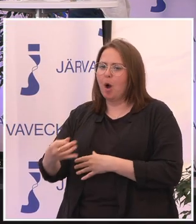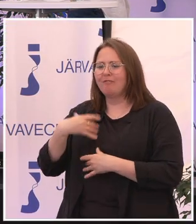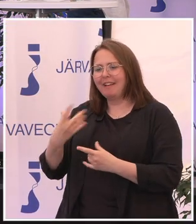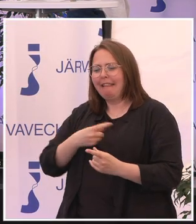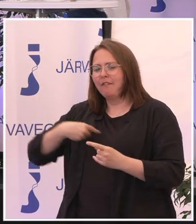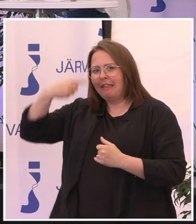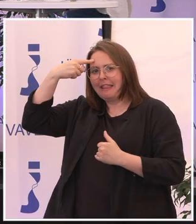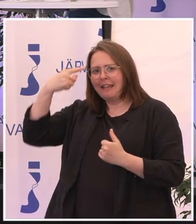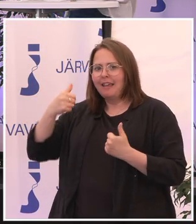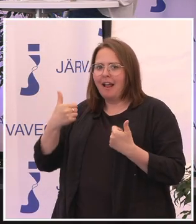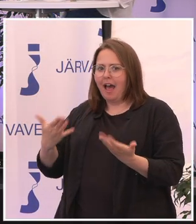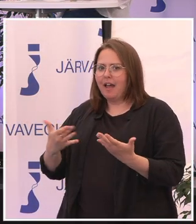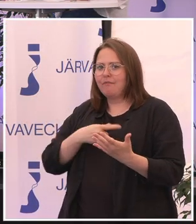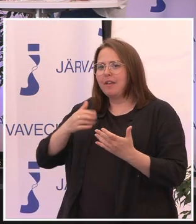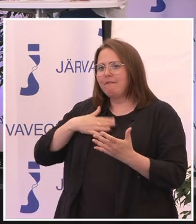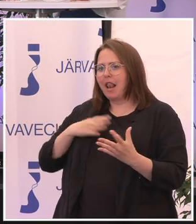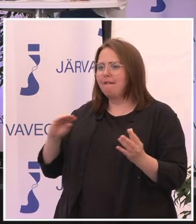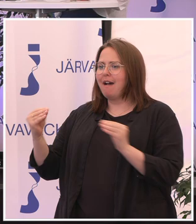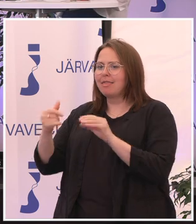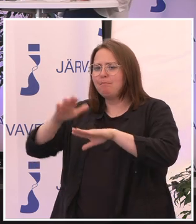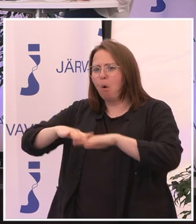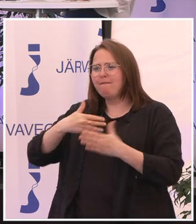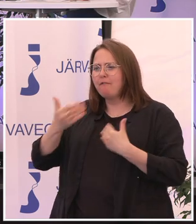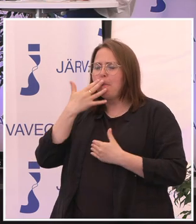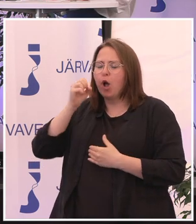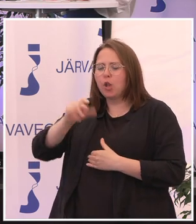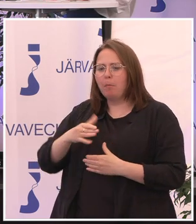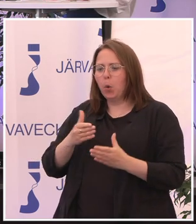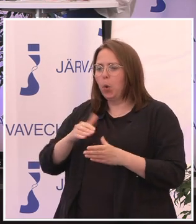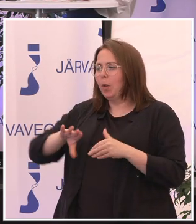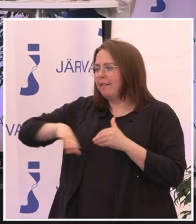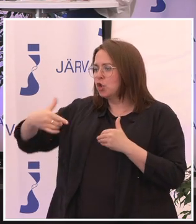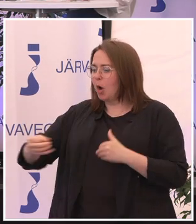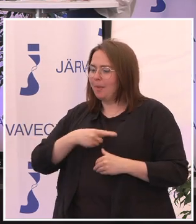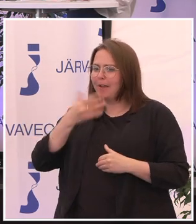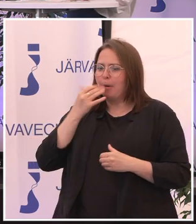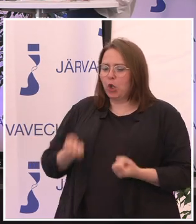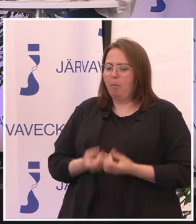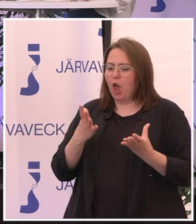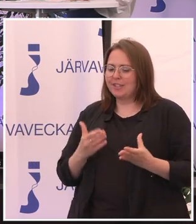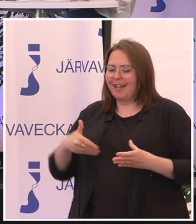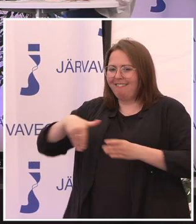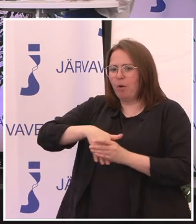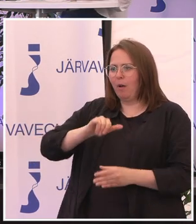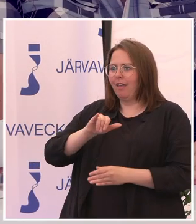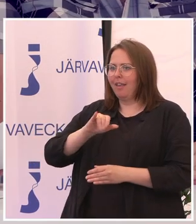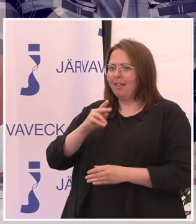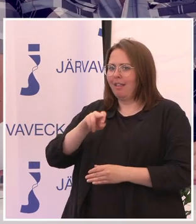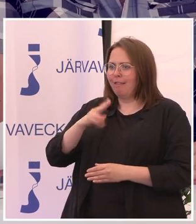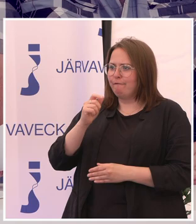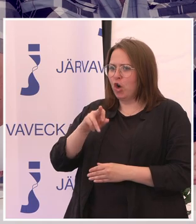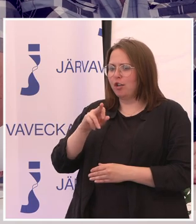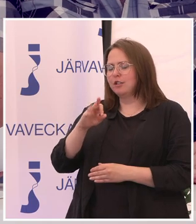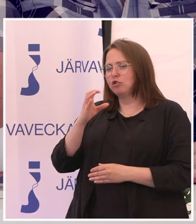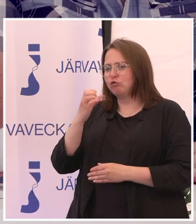är... Vi vill vända på det. Varför prata om utanförskap när vi kan prata om lösningar och innanförskap. Så det första förslaget